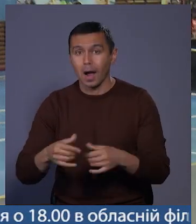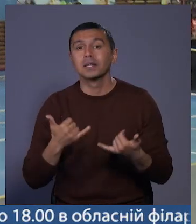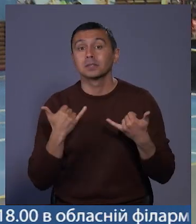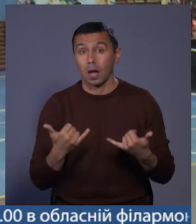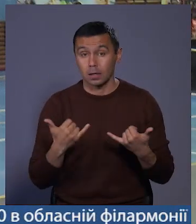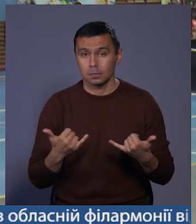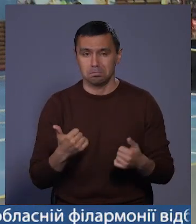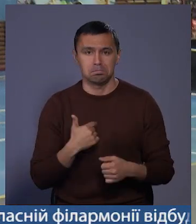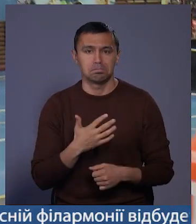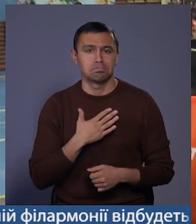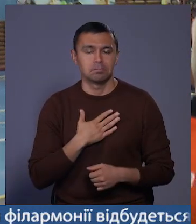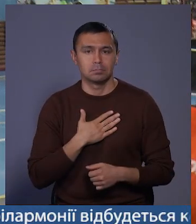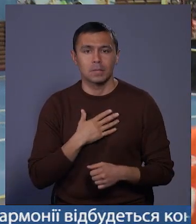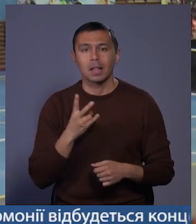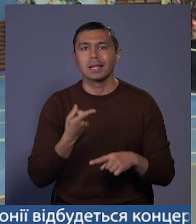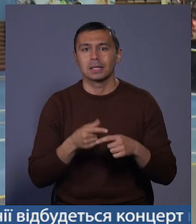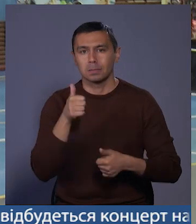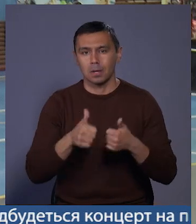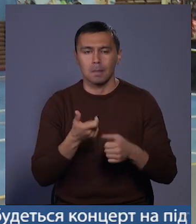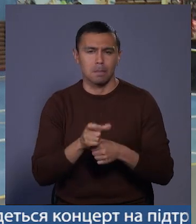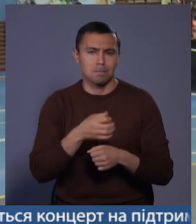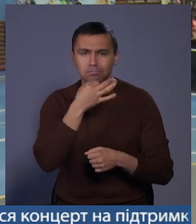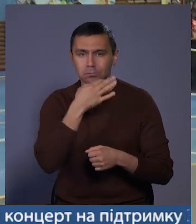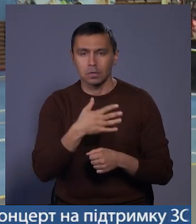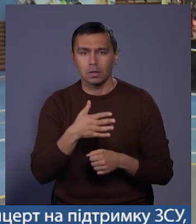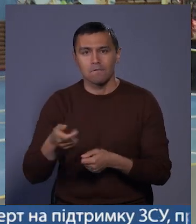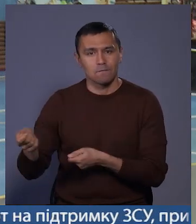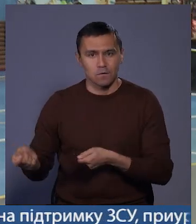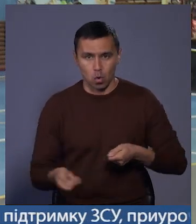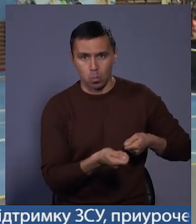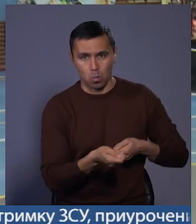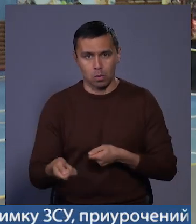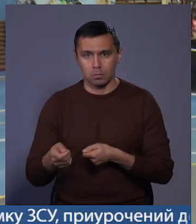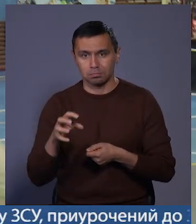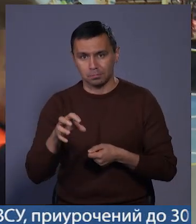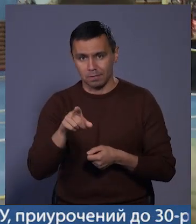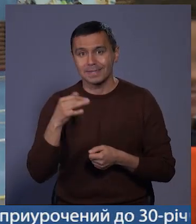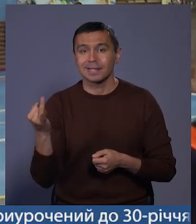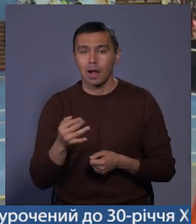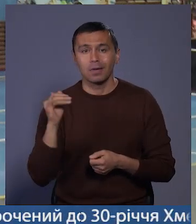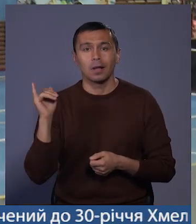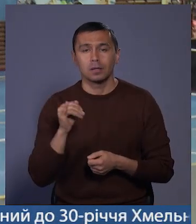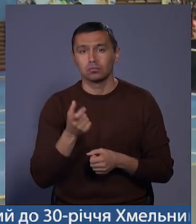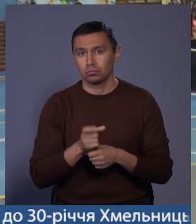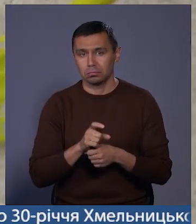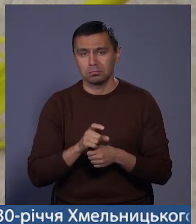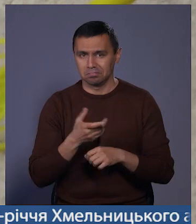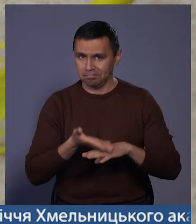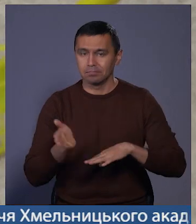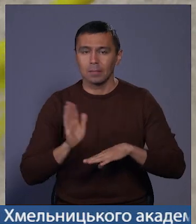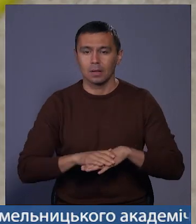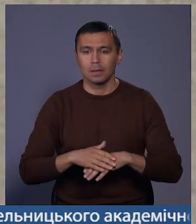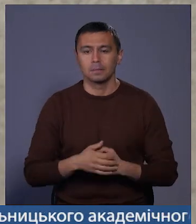зараз мені на цих змаганнях найбільше подобається флорбол. Він цікавий і досить нелегкий».